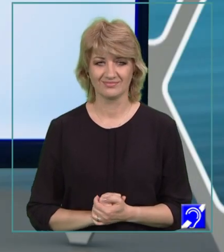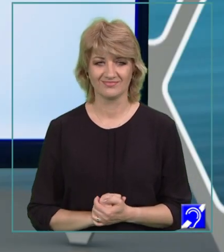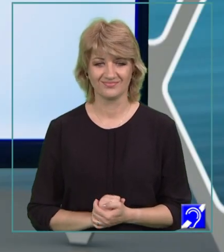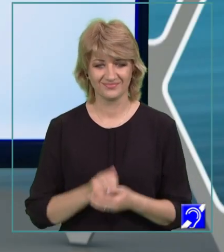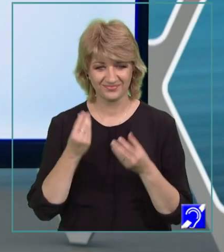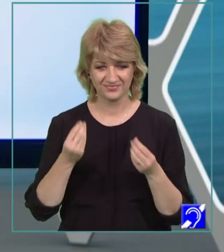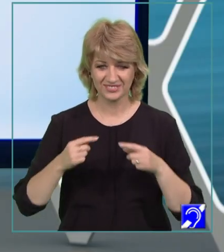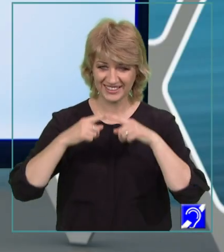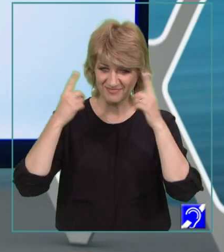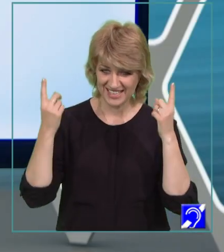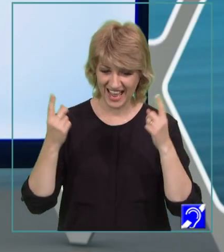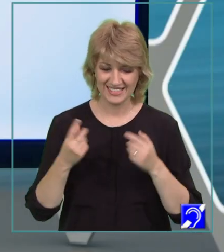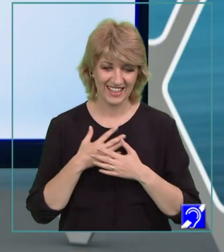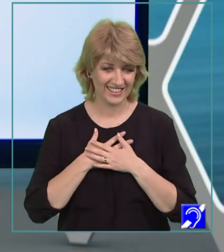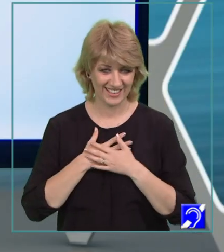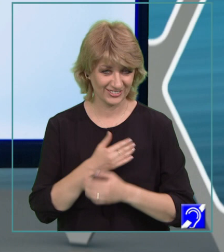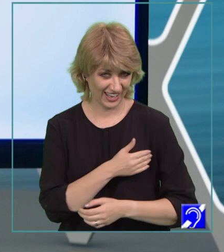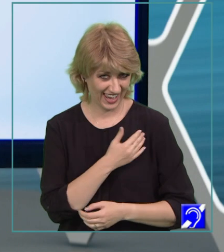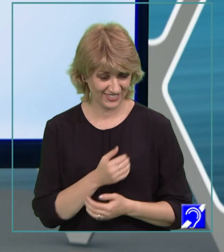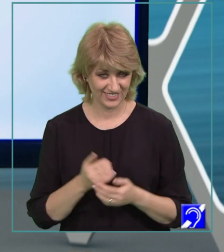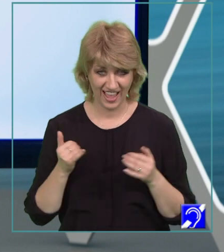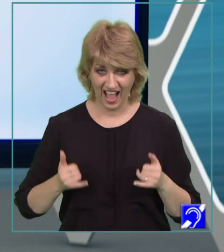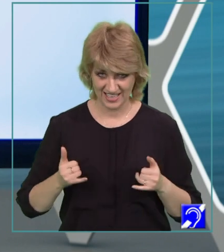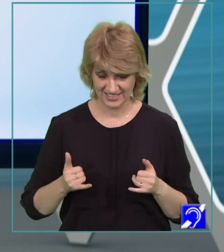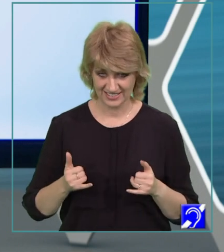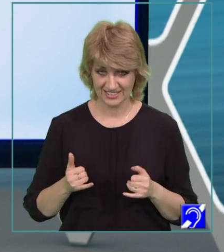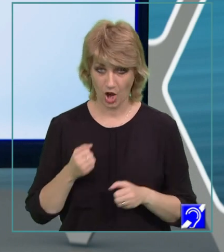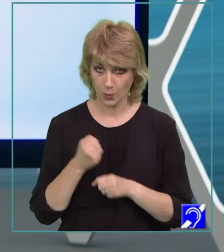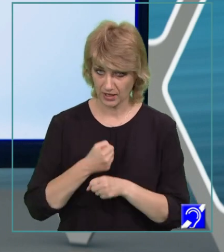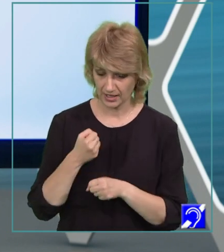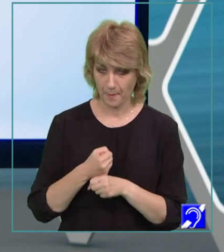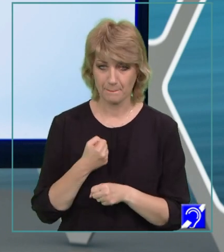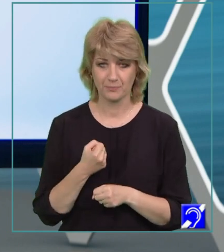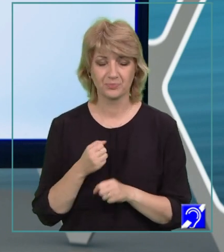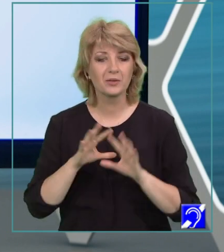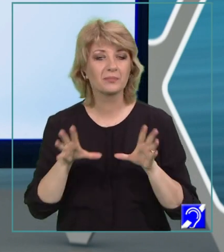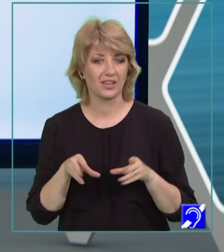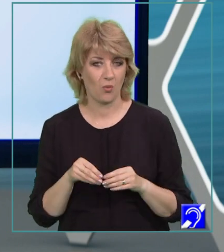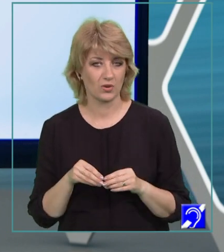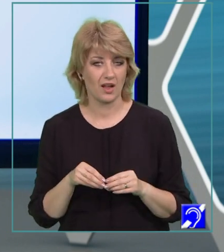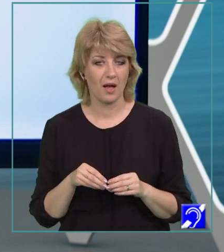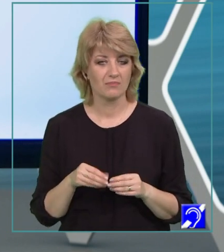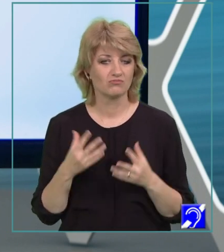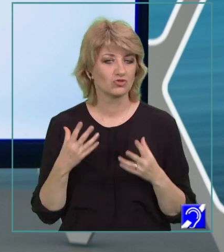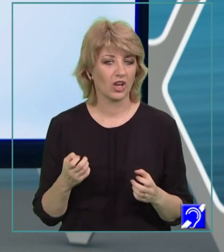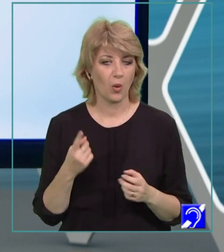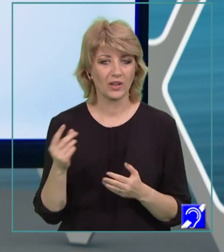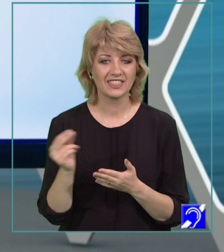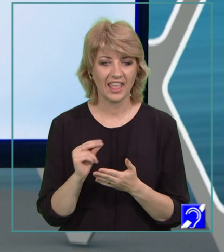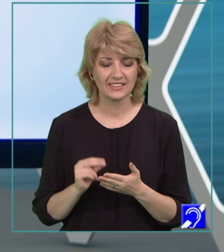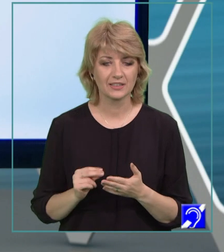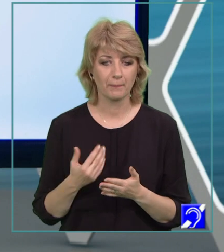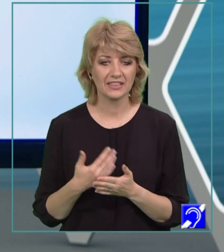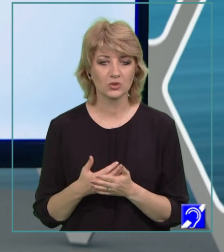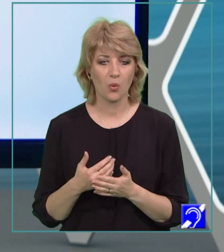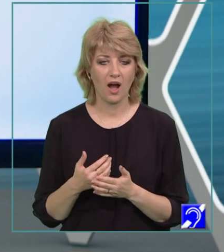Bună dimineața, dragi elevi! Astăzi, lucrăm împreună pe marginea unui text pentru a